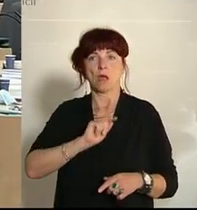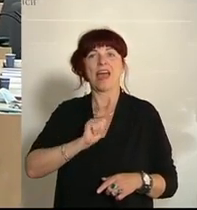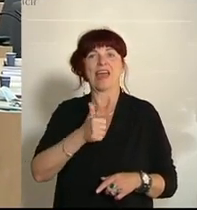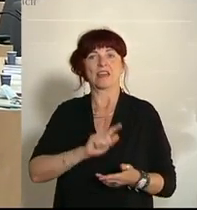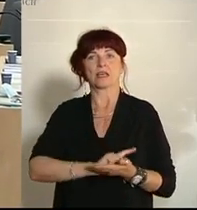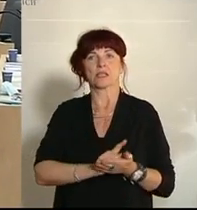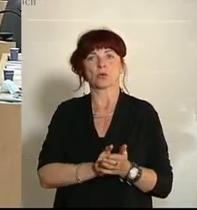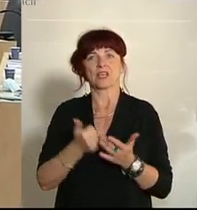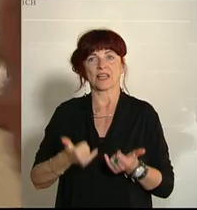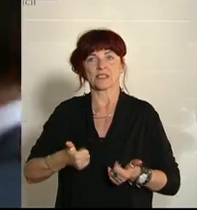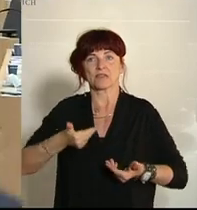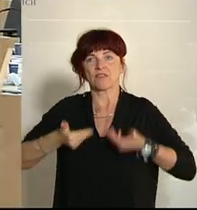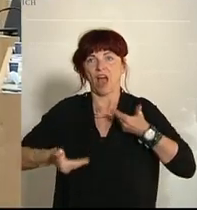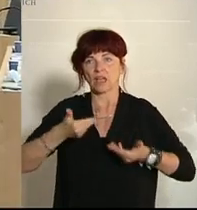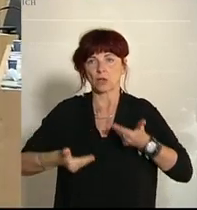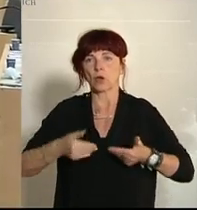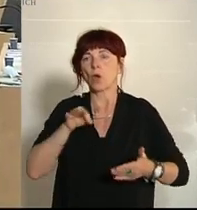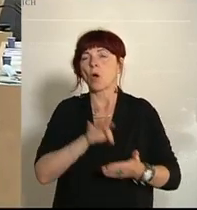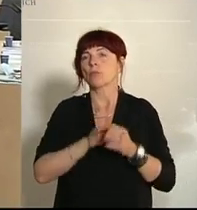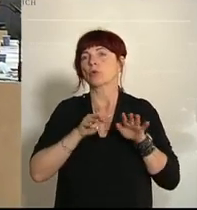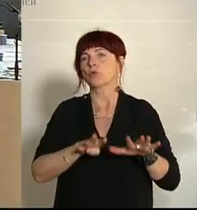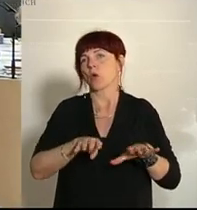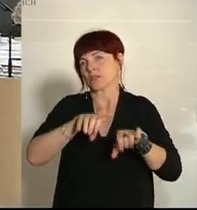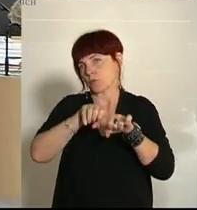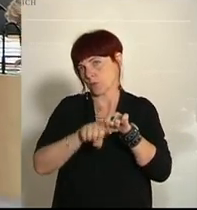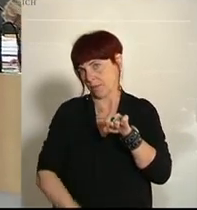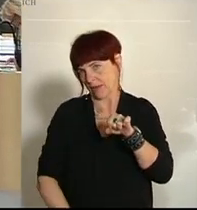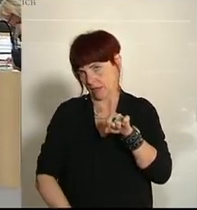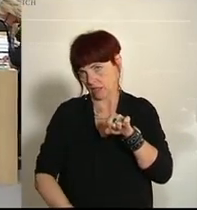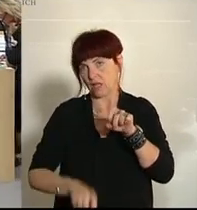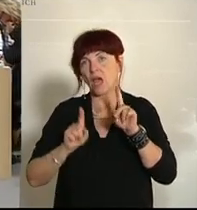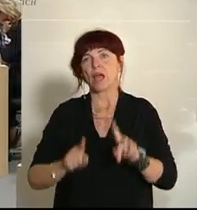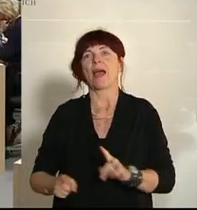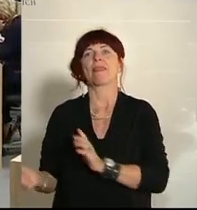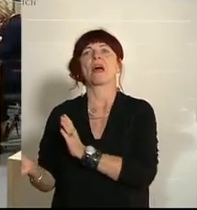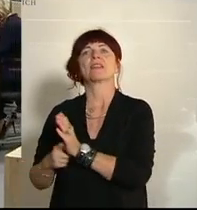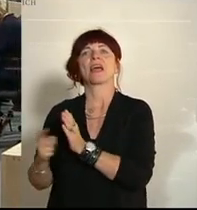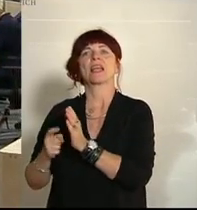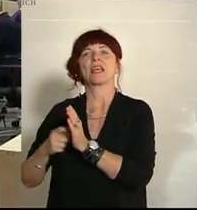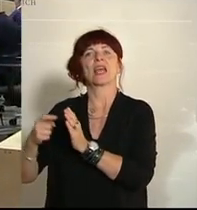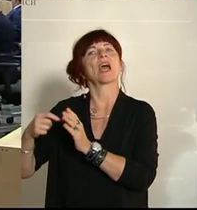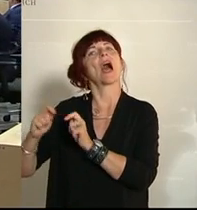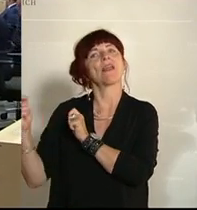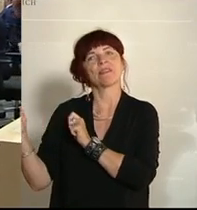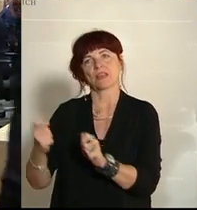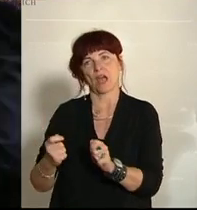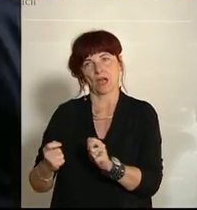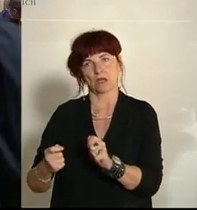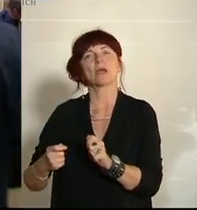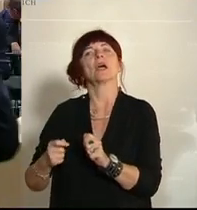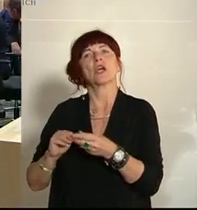Die reguläre Tagesordnung wird jetzt für einen dringlichen Antrag unterbrochen. Die SPÖ fordert darin eine